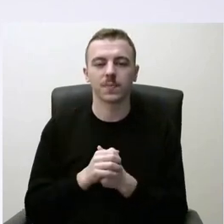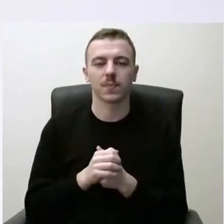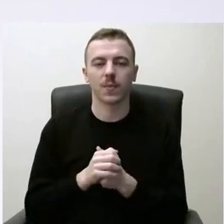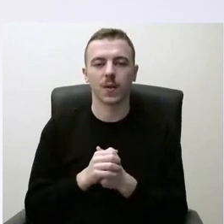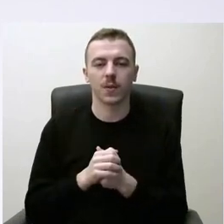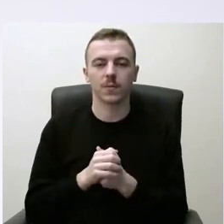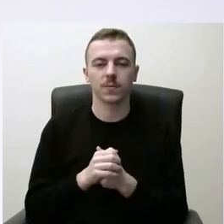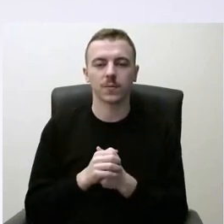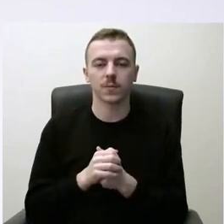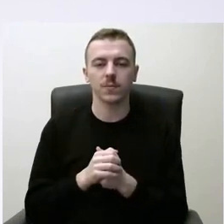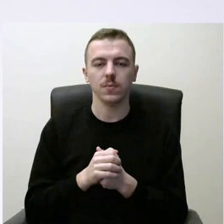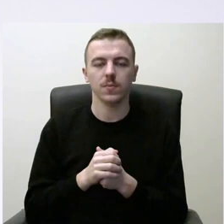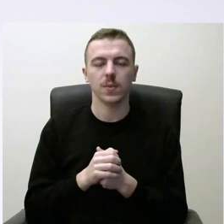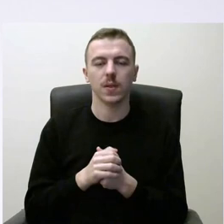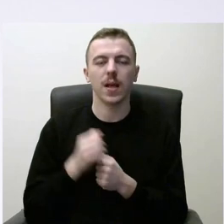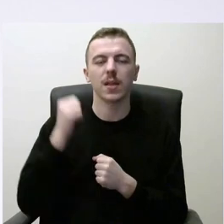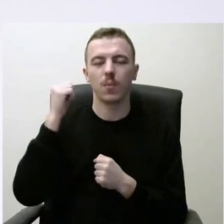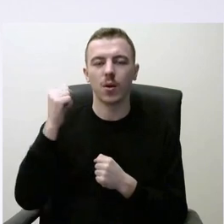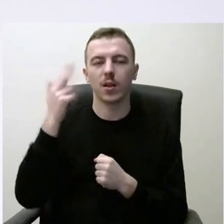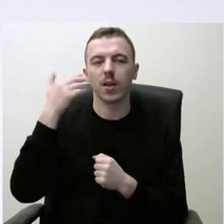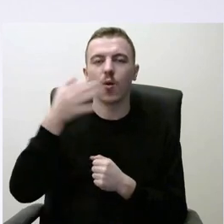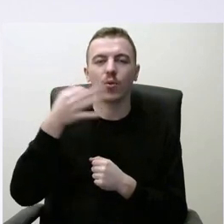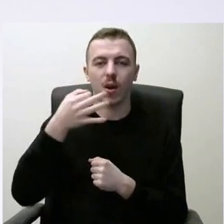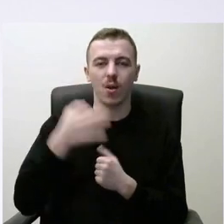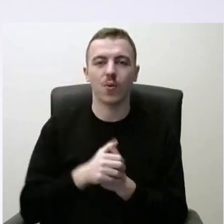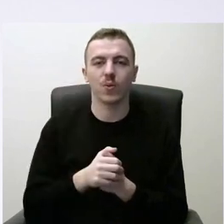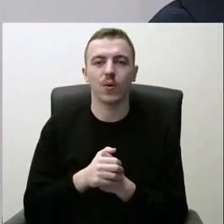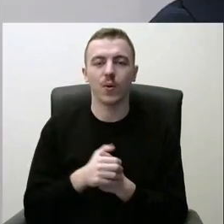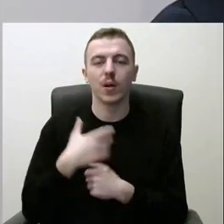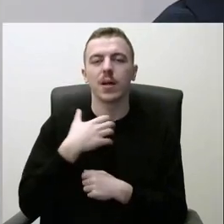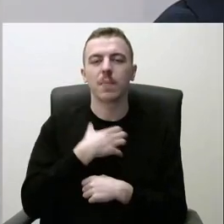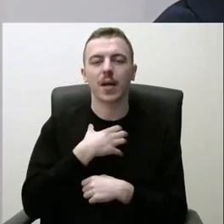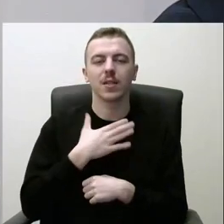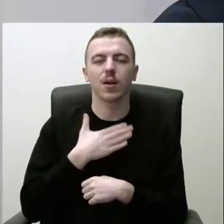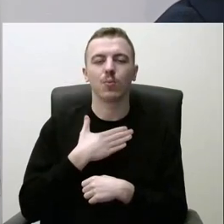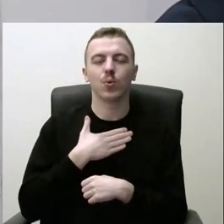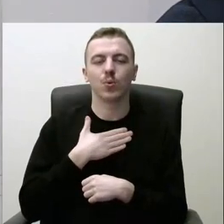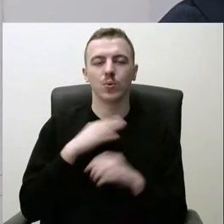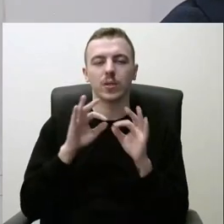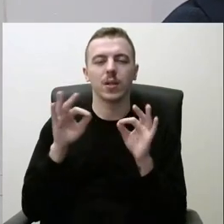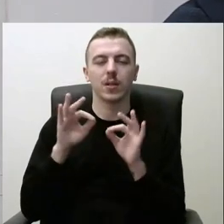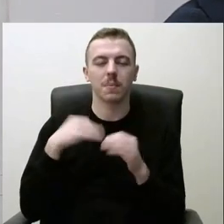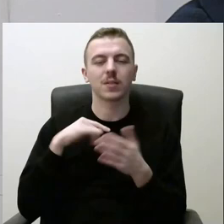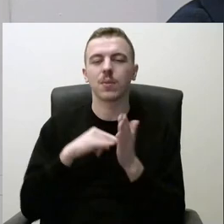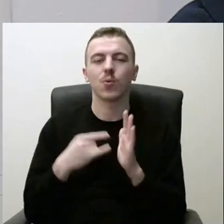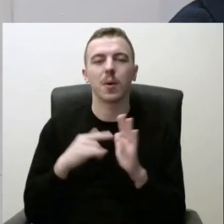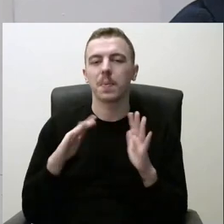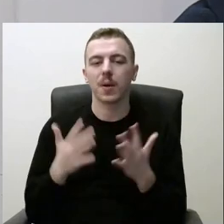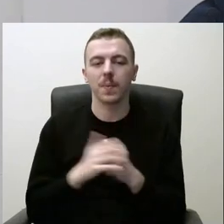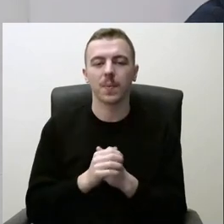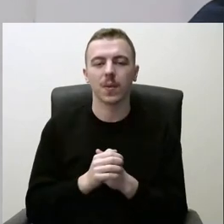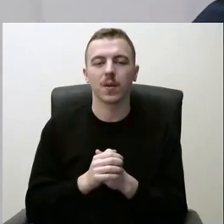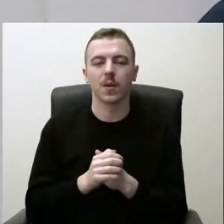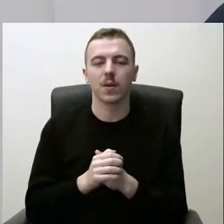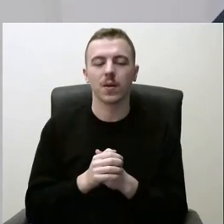Taip, demokratai, honorajono, tokias pagrindinės mūsų tezės, ką mes planuojame. Tai pritariu tikrai